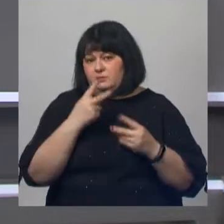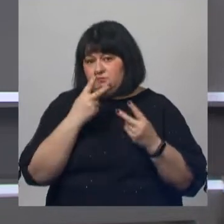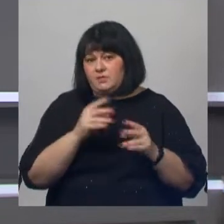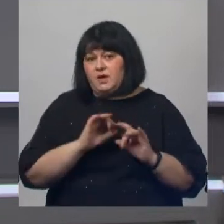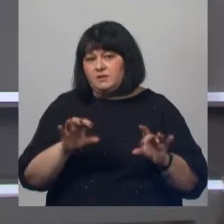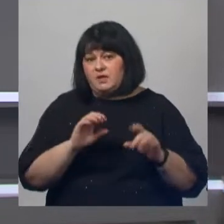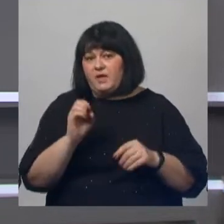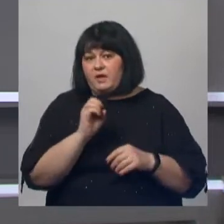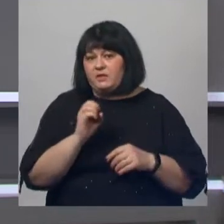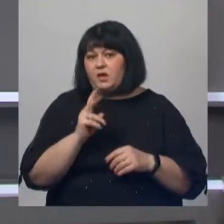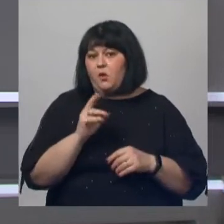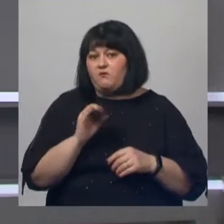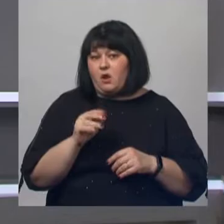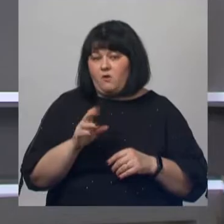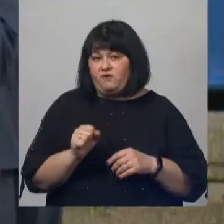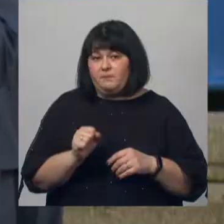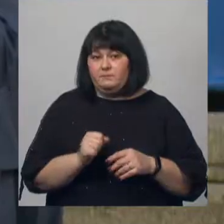расскажет Екатерина Ковалева.